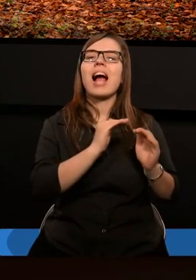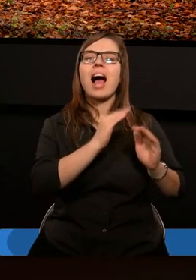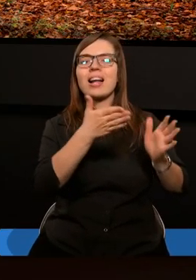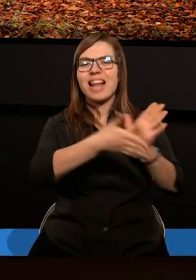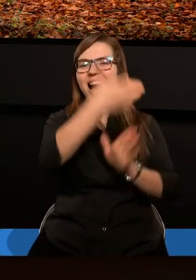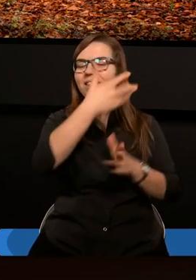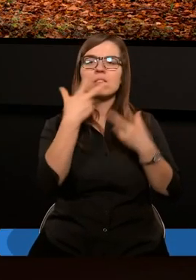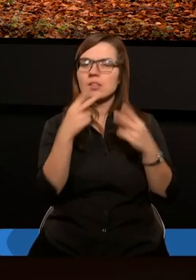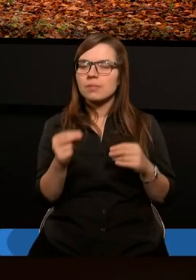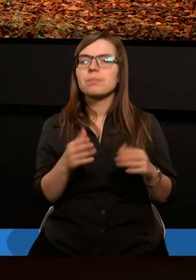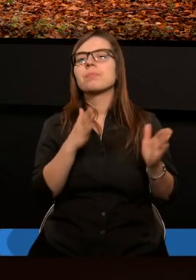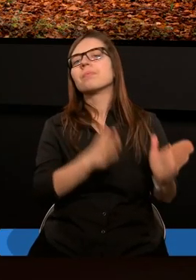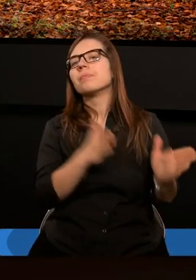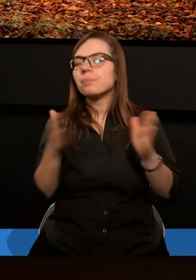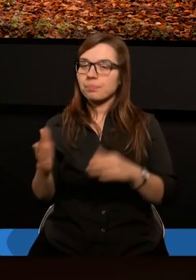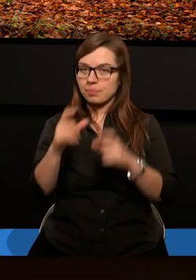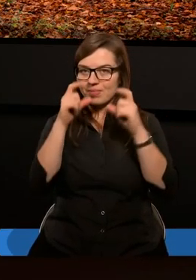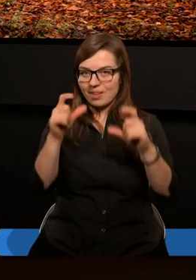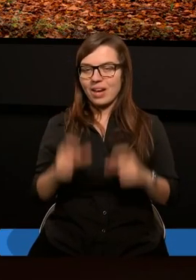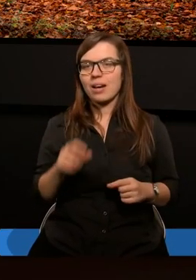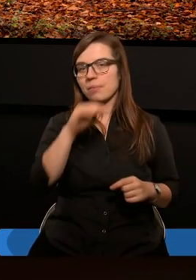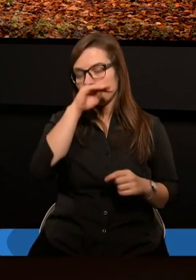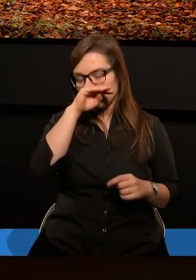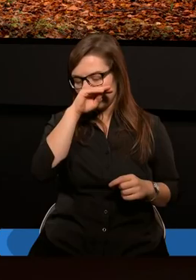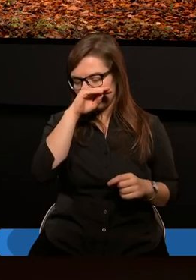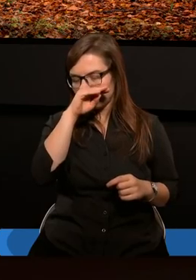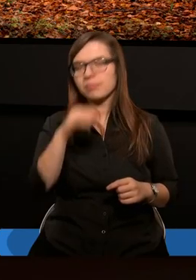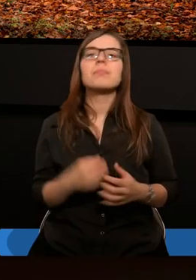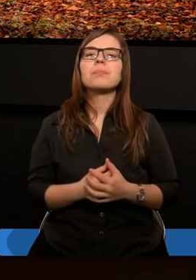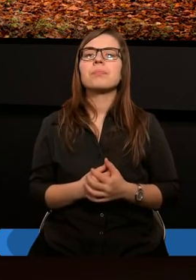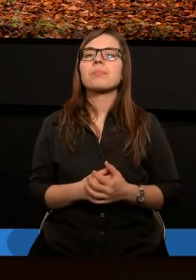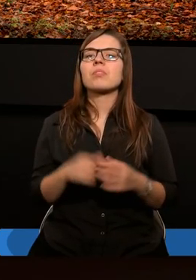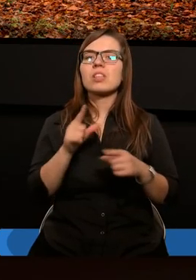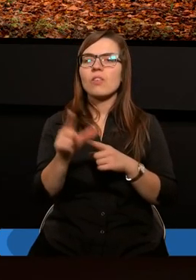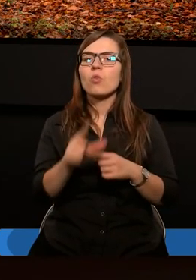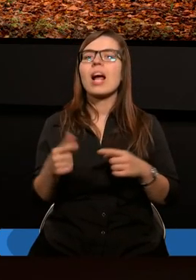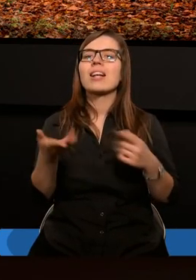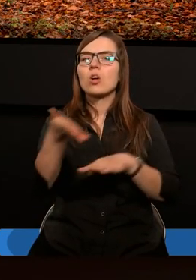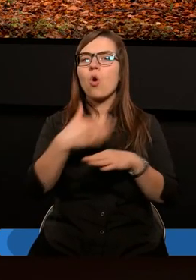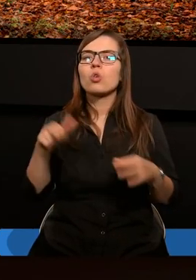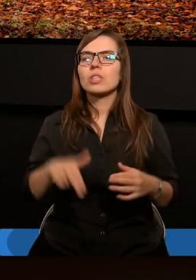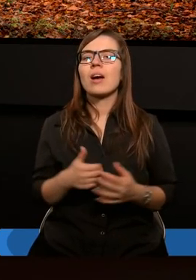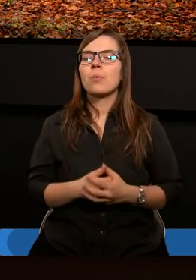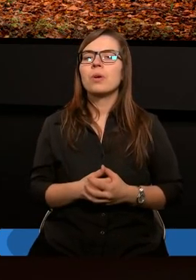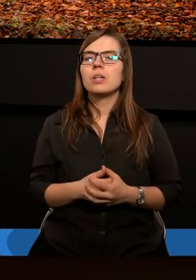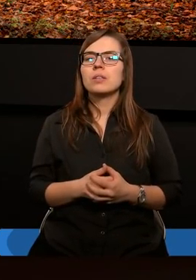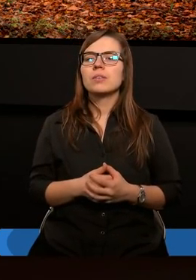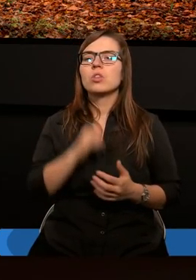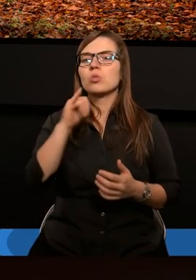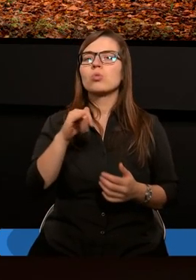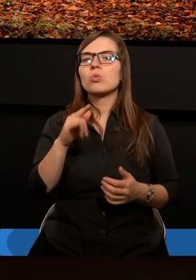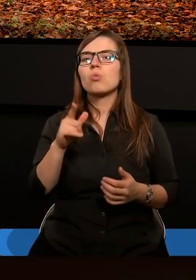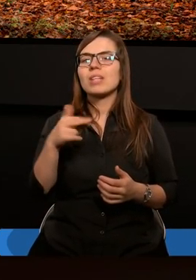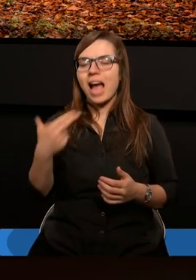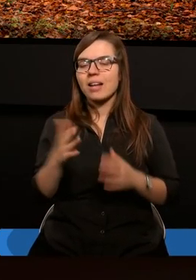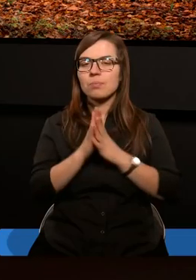Przejdźmy w takim razie do kolejnego fragmentu jedenastego rozdziału i tutaj Julianie,